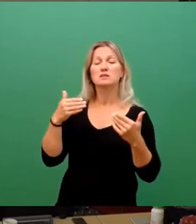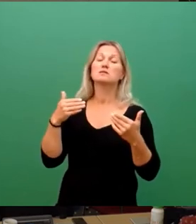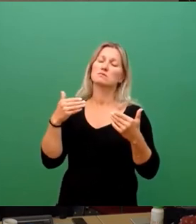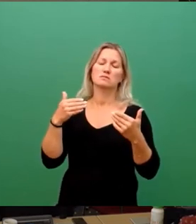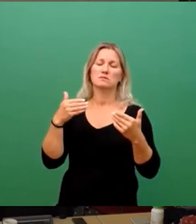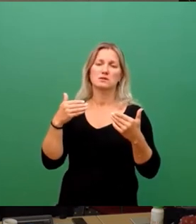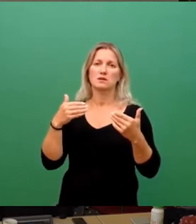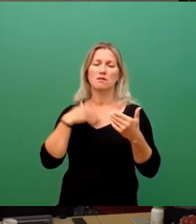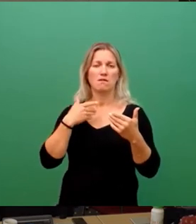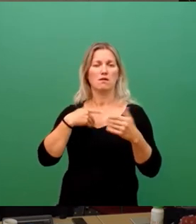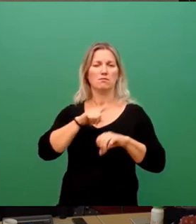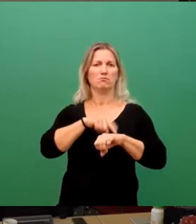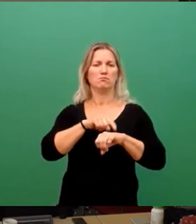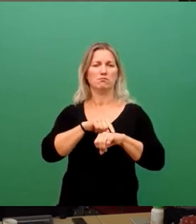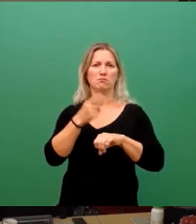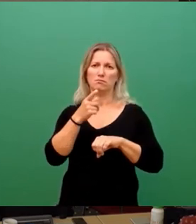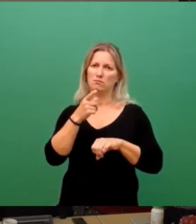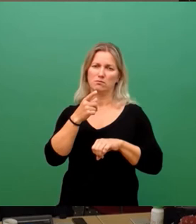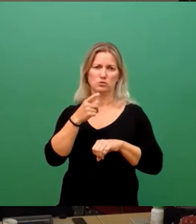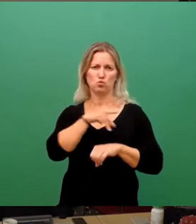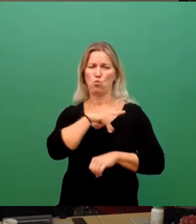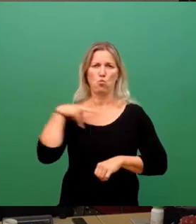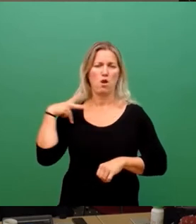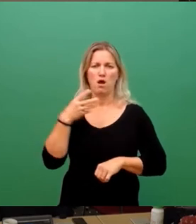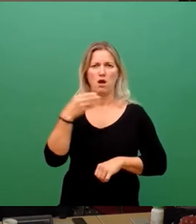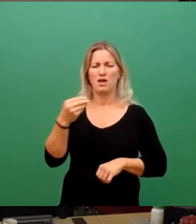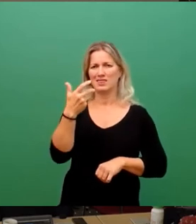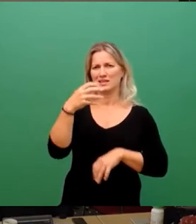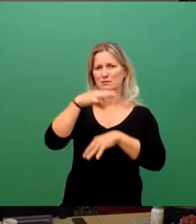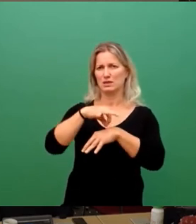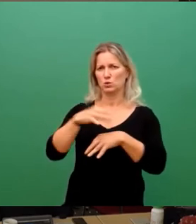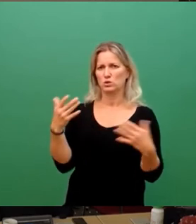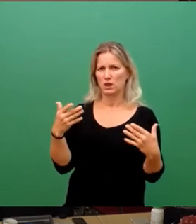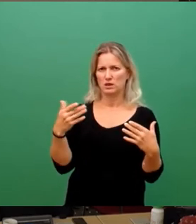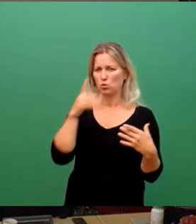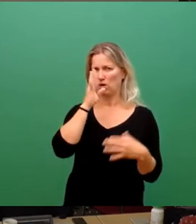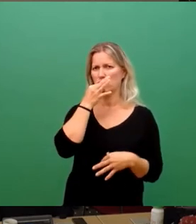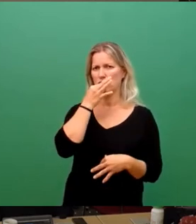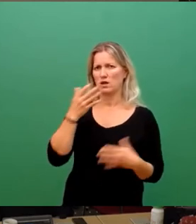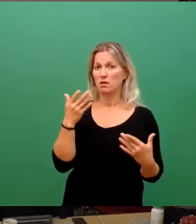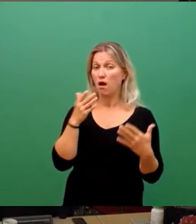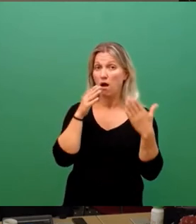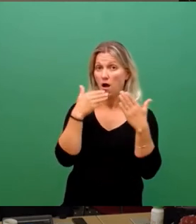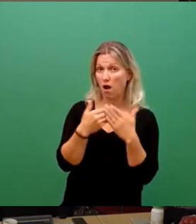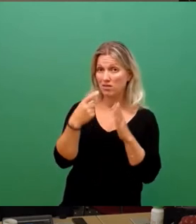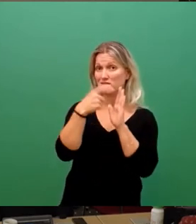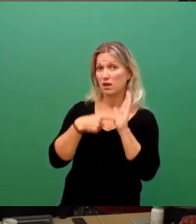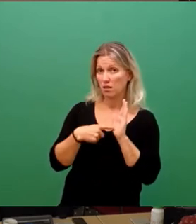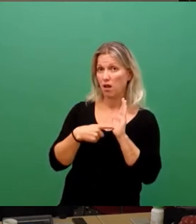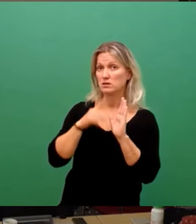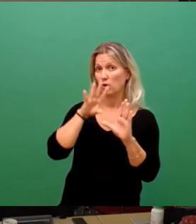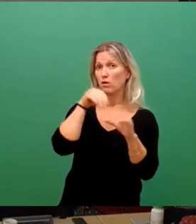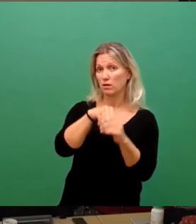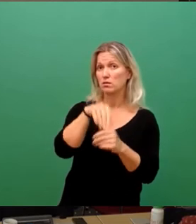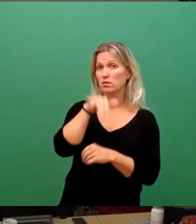Timeslots von 30 Minuten. Es ist im Grundsatz zu begrüßen, dass die Digitalisierung auch hier Einzug gehalten hat.